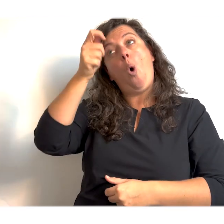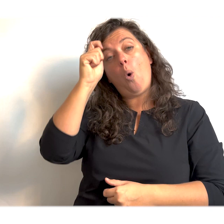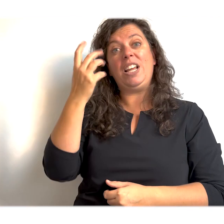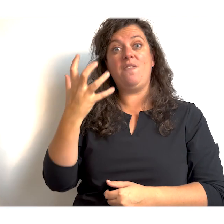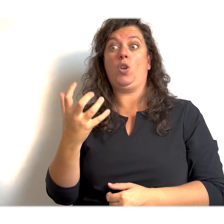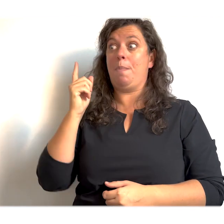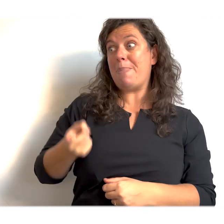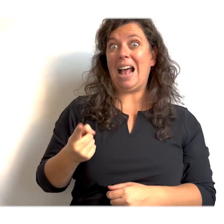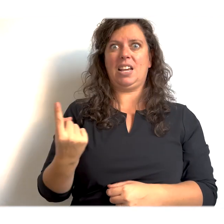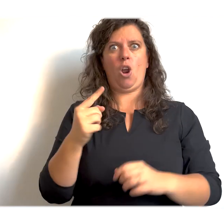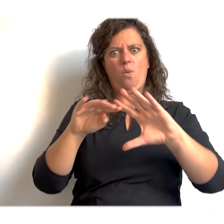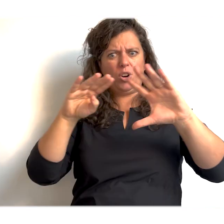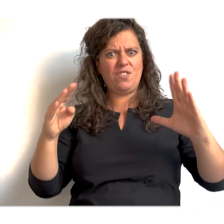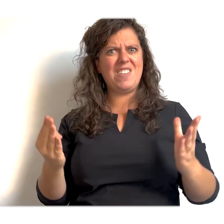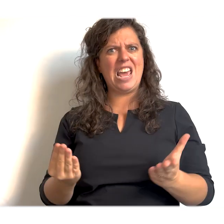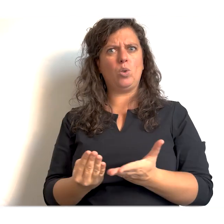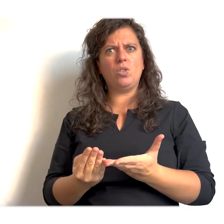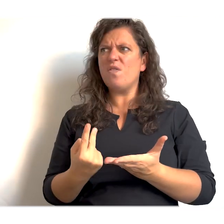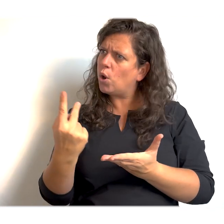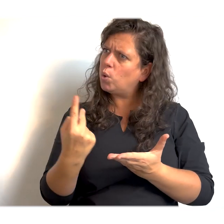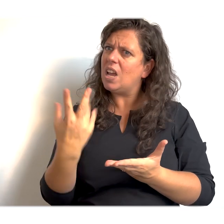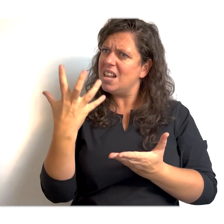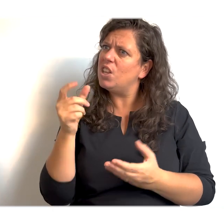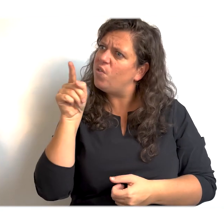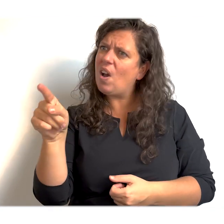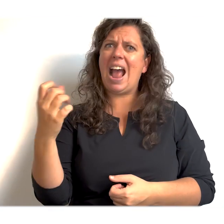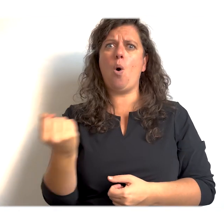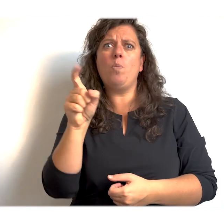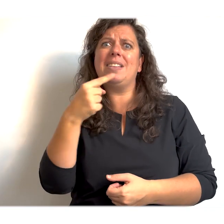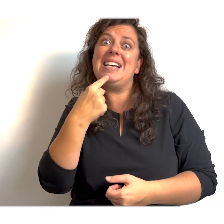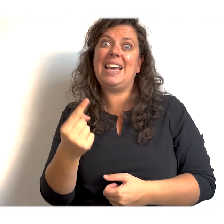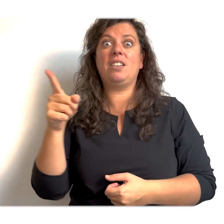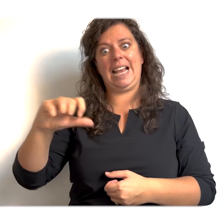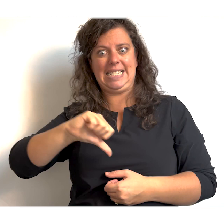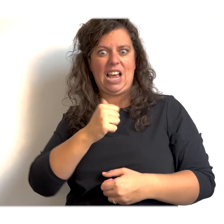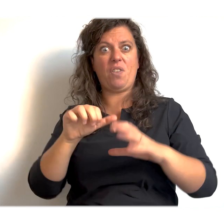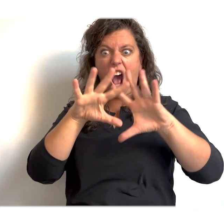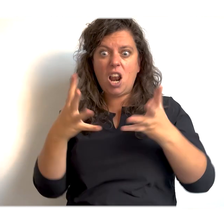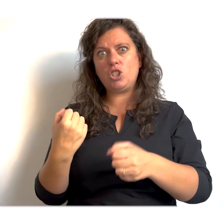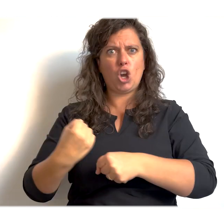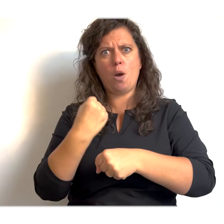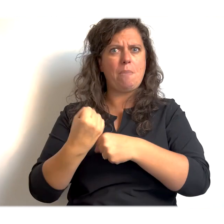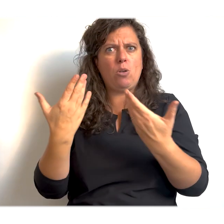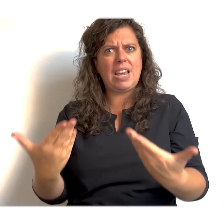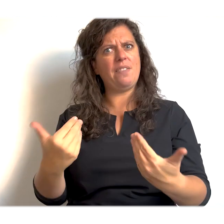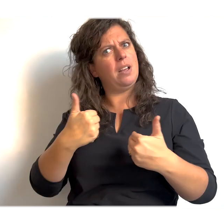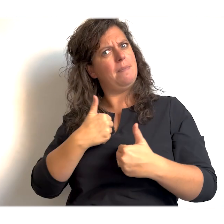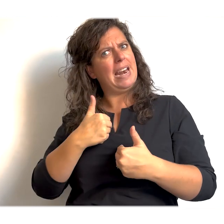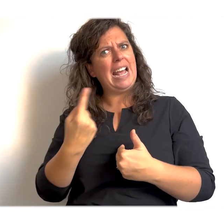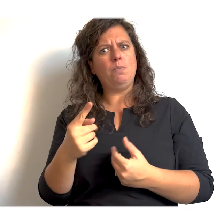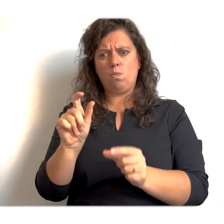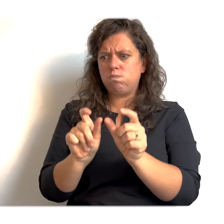onze wereld. En dat is echt... En dat wil hij omdat hij zegt dat hij alles daar gebouwd heeft. Maar ik heb alle poppetjes geregeld. Nou,